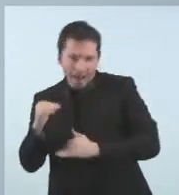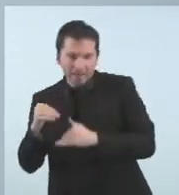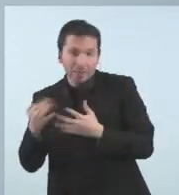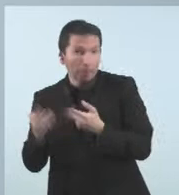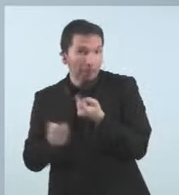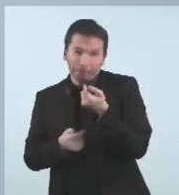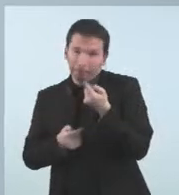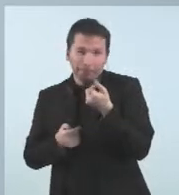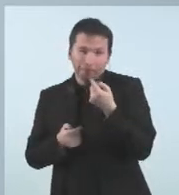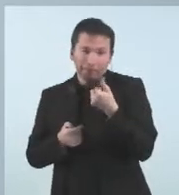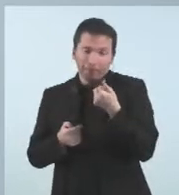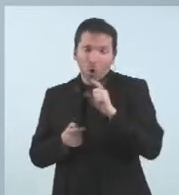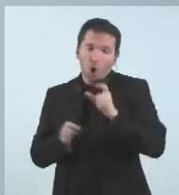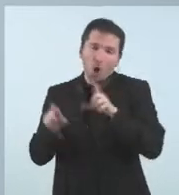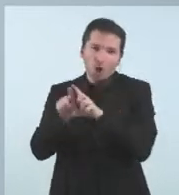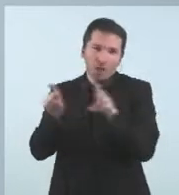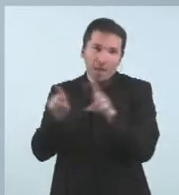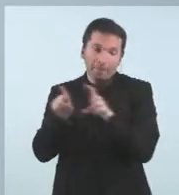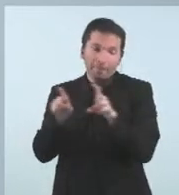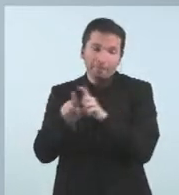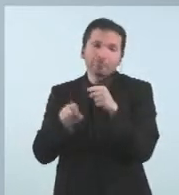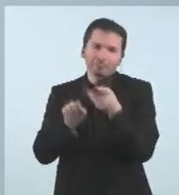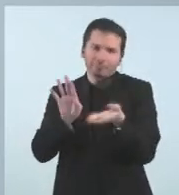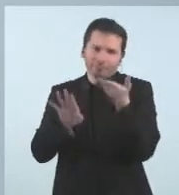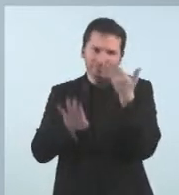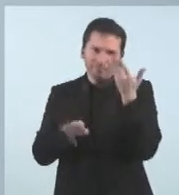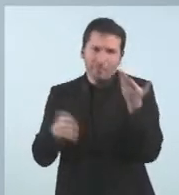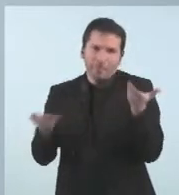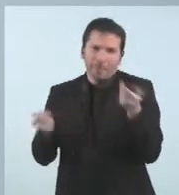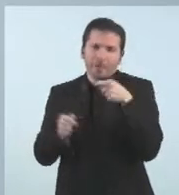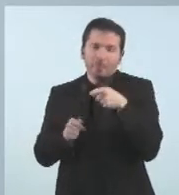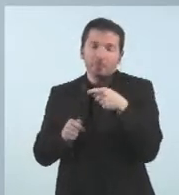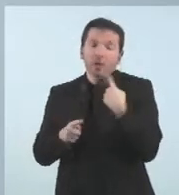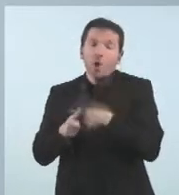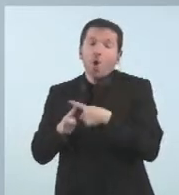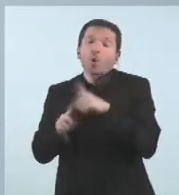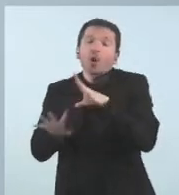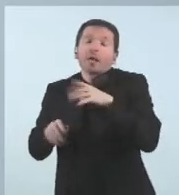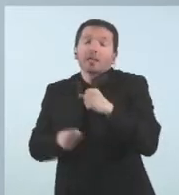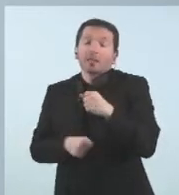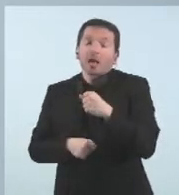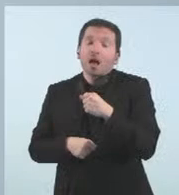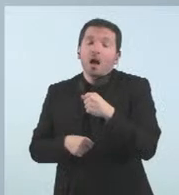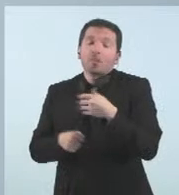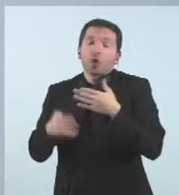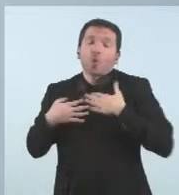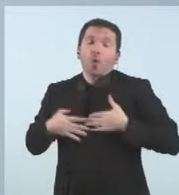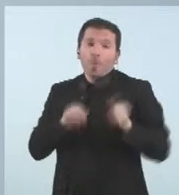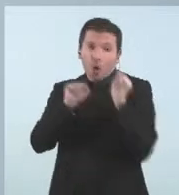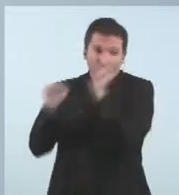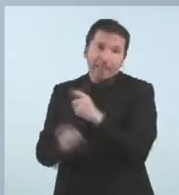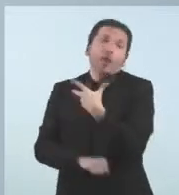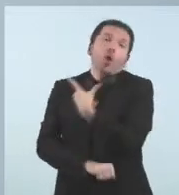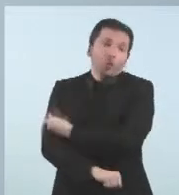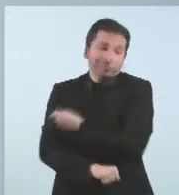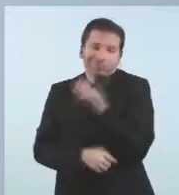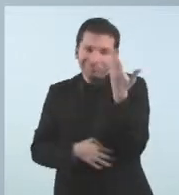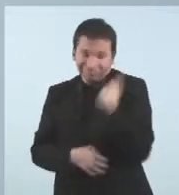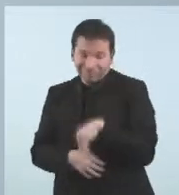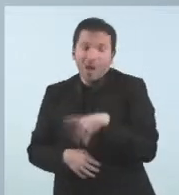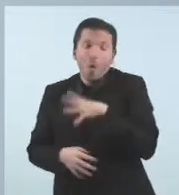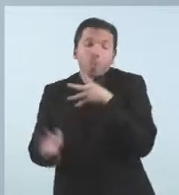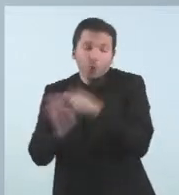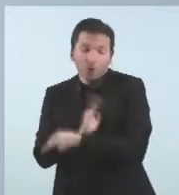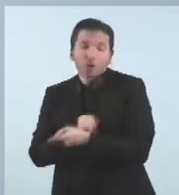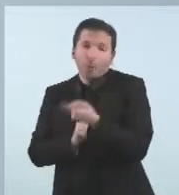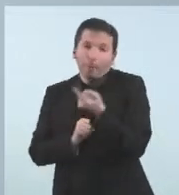al que poden trobar-se amb altres empreses degut a que estan més immunitzats, estan més vacunats les personals sanitàries o, com sabem tots, també,